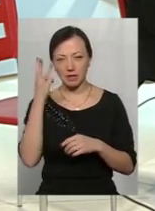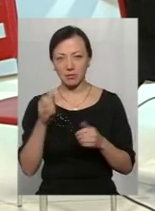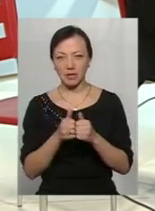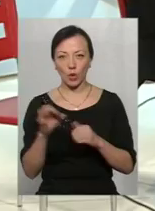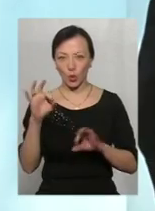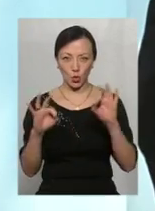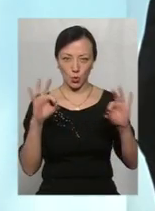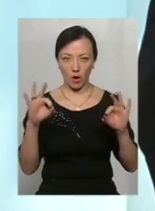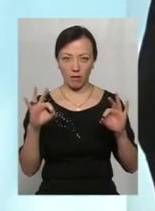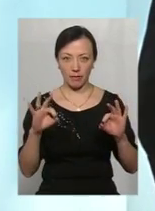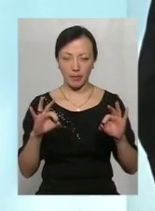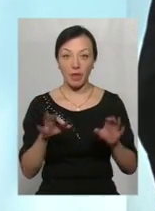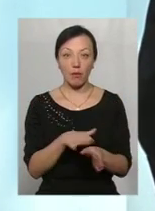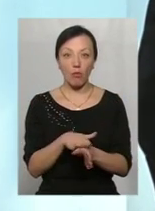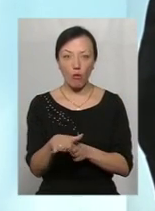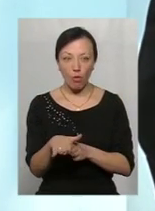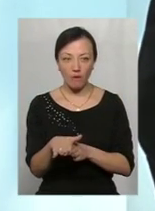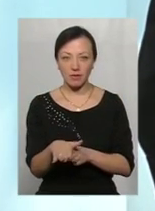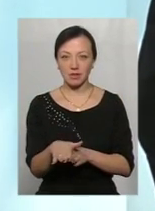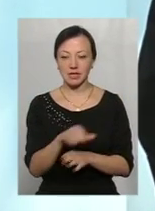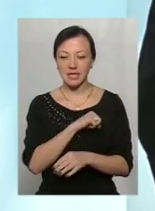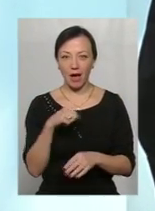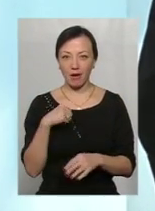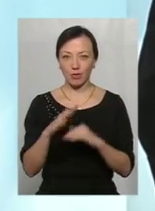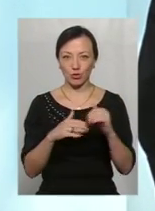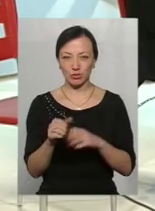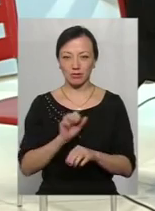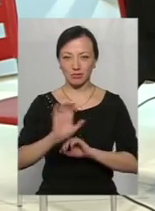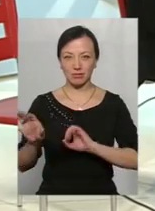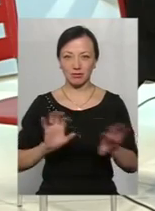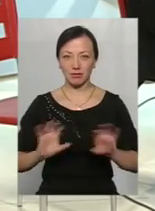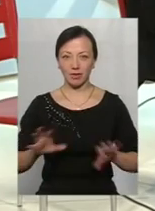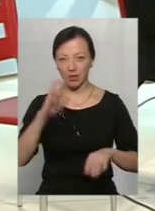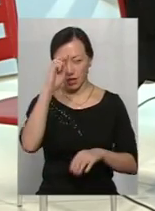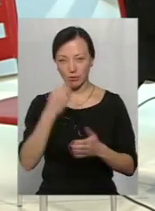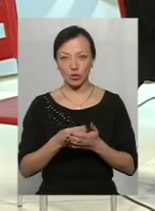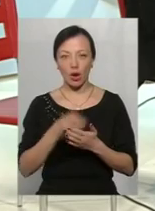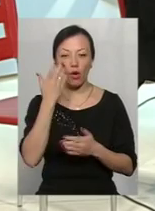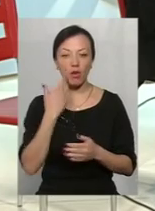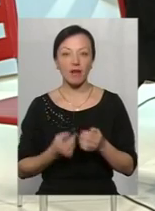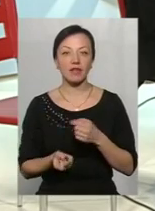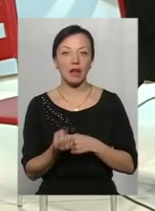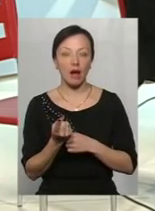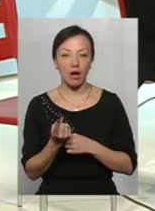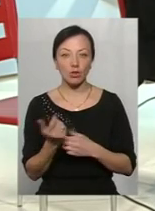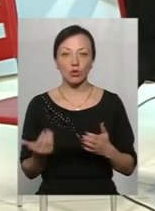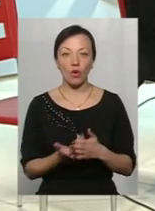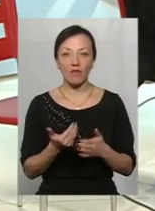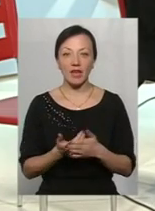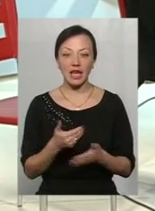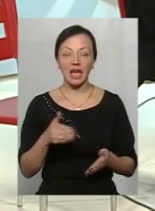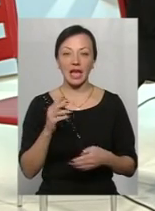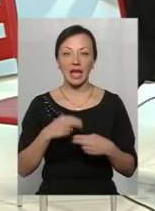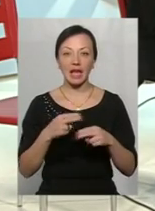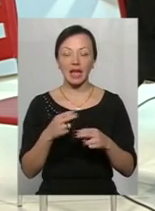близько до нуля. повністю в ручному режимі розподілялися ресурси Держбюджету. І коли виникають нові інструменти,